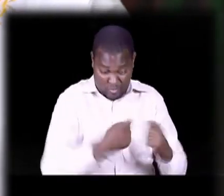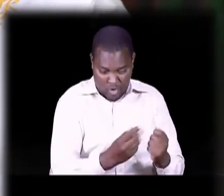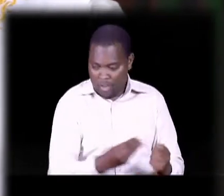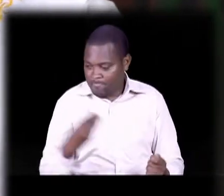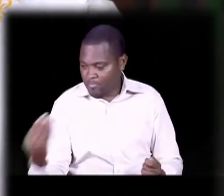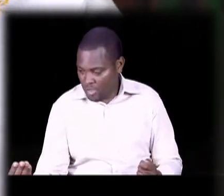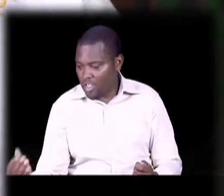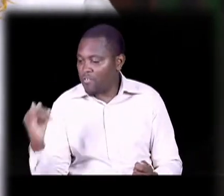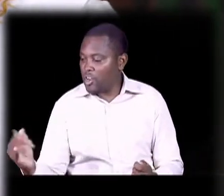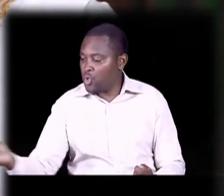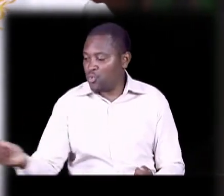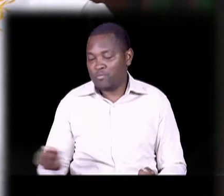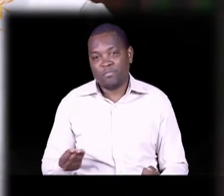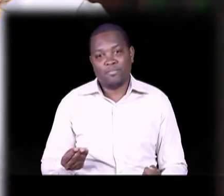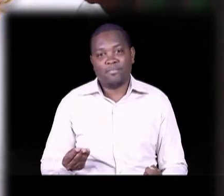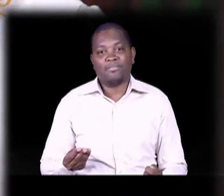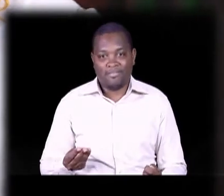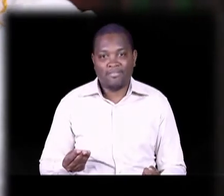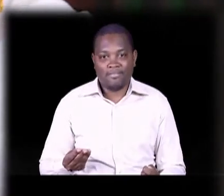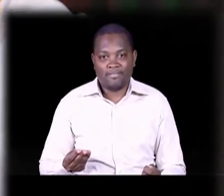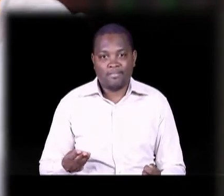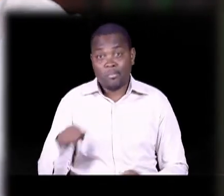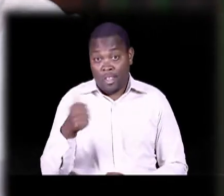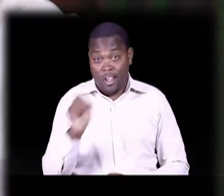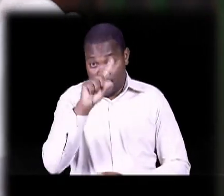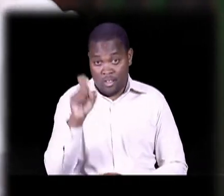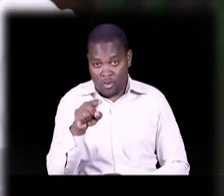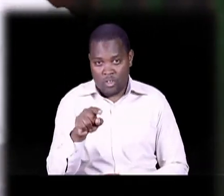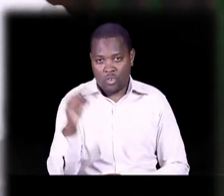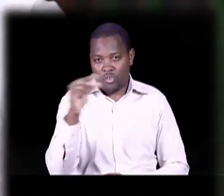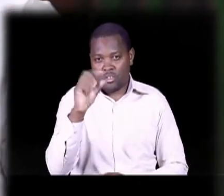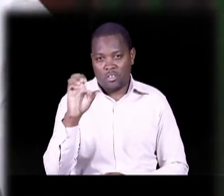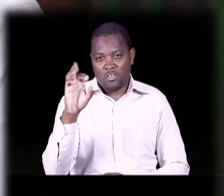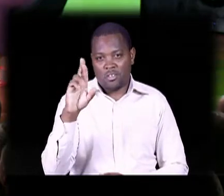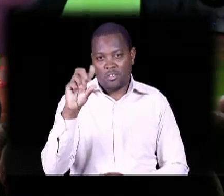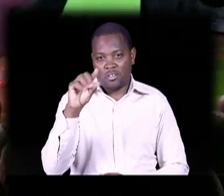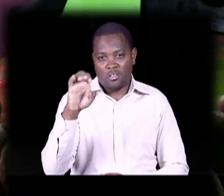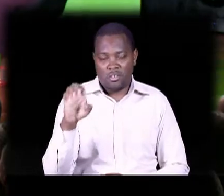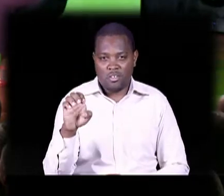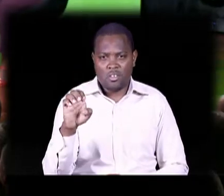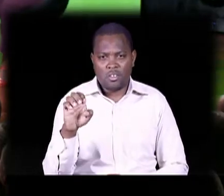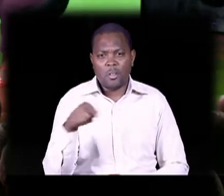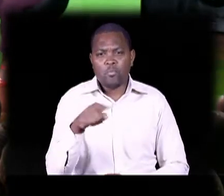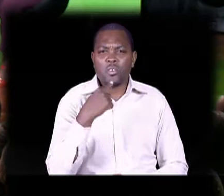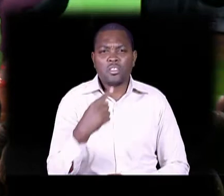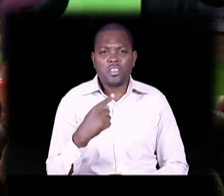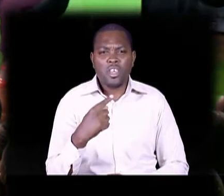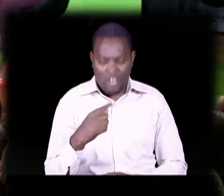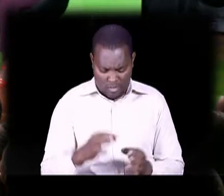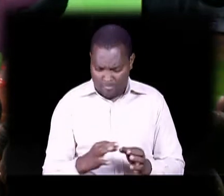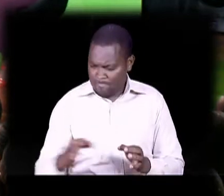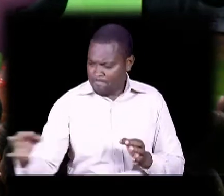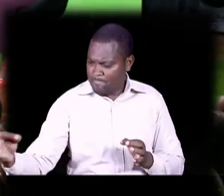ukapata nyingine So, lile nyingine Ni la George Kutoka Ebakasi ya nasema Je, unasema 400 meters